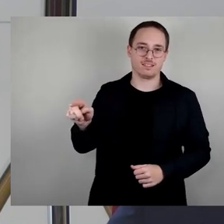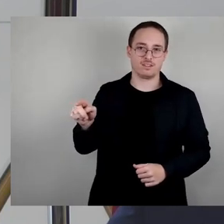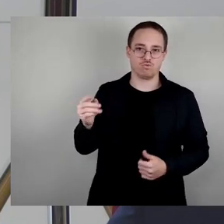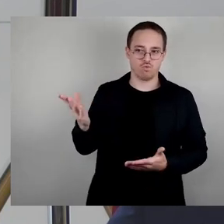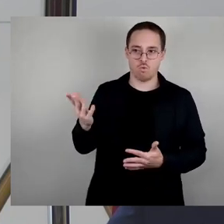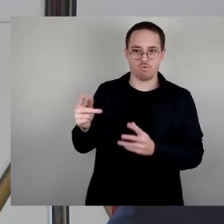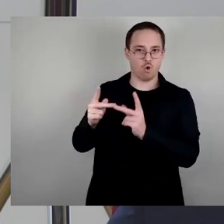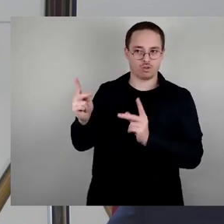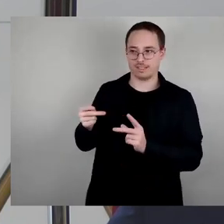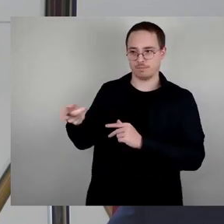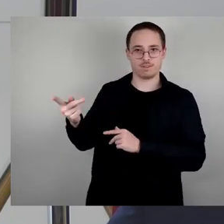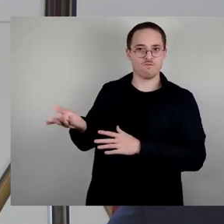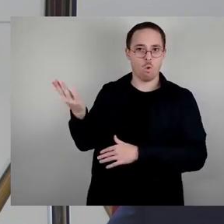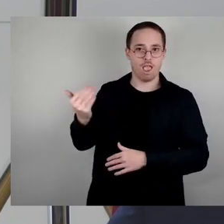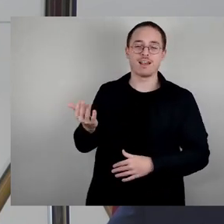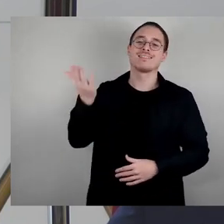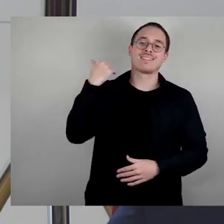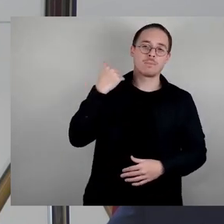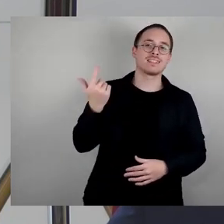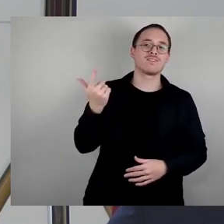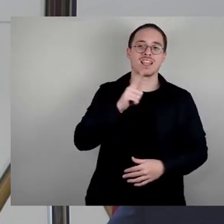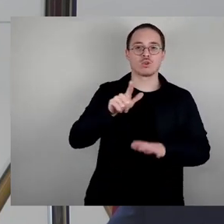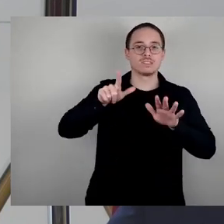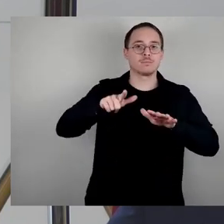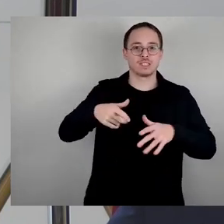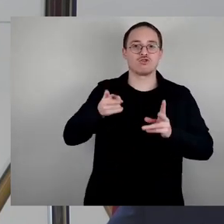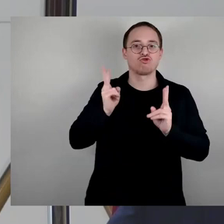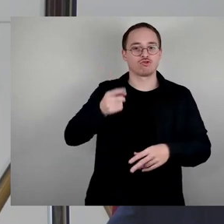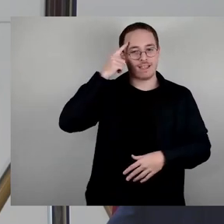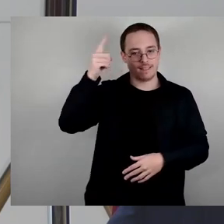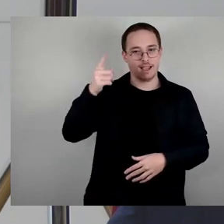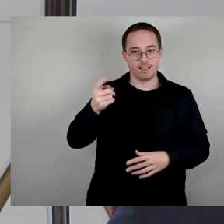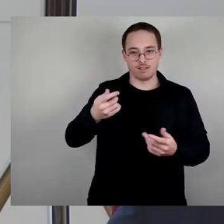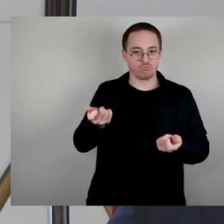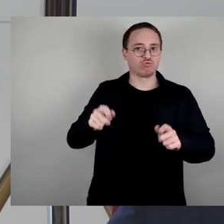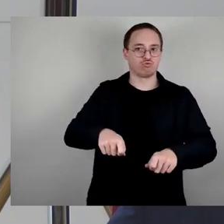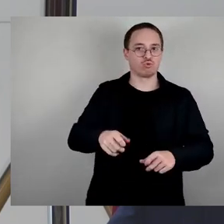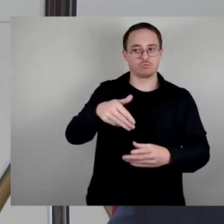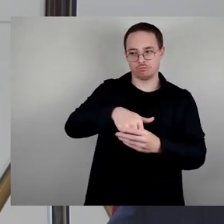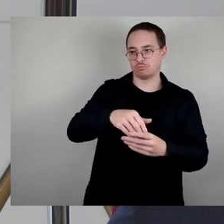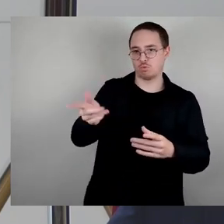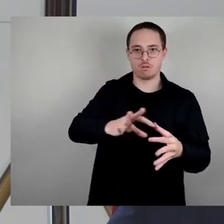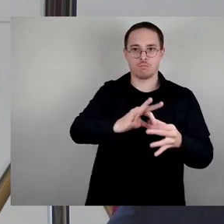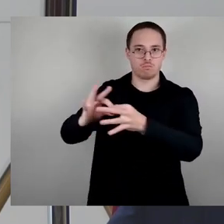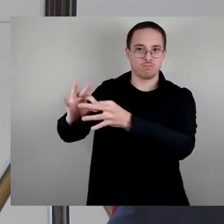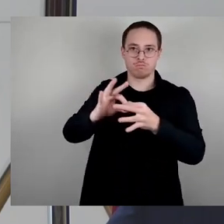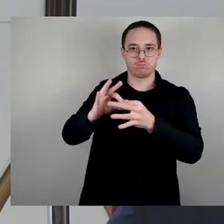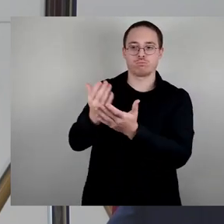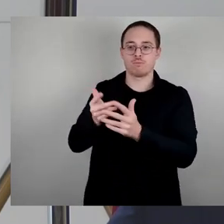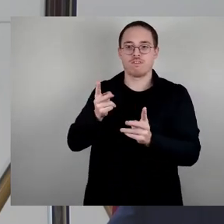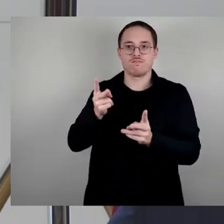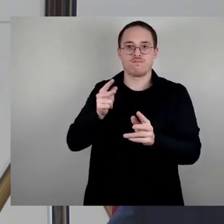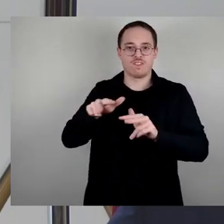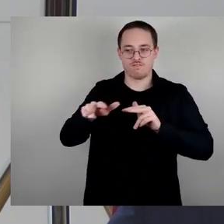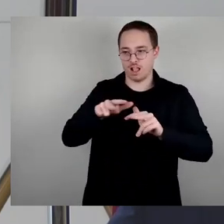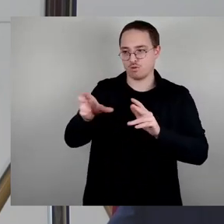Stadtrates von 2017 zurück. Infolgedessen hat die Verwaltung dort eine erläuternde Stele daneben gesetzt. Herr